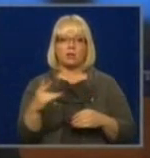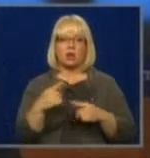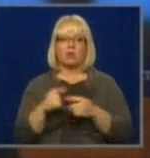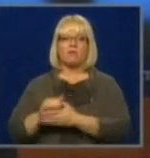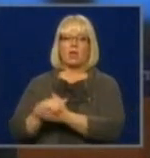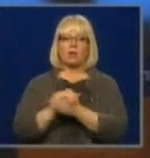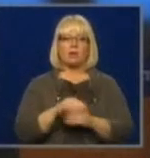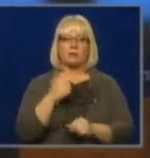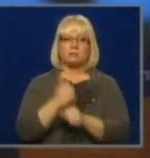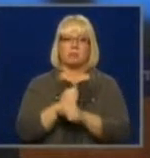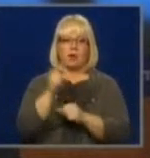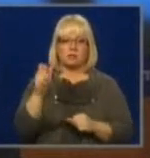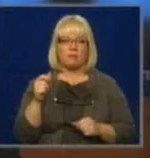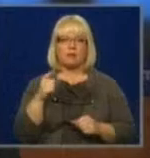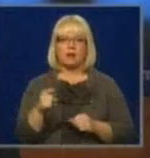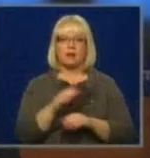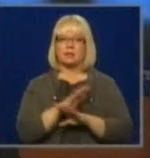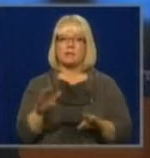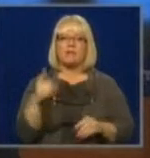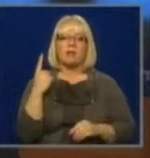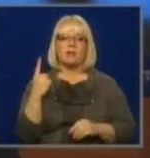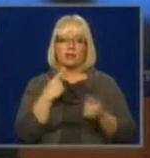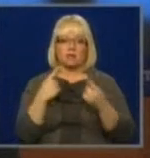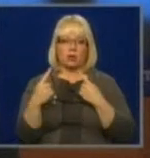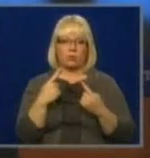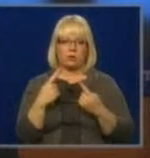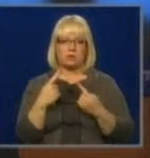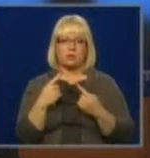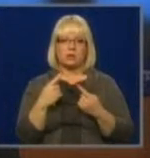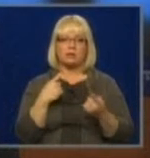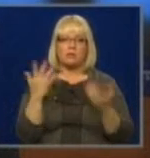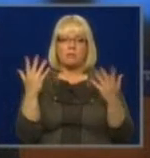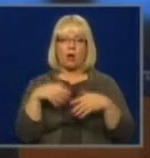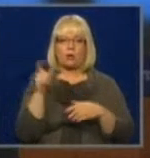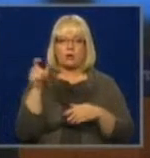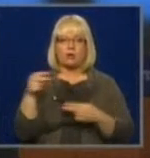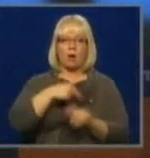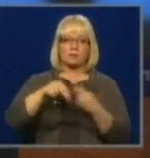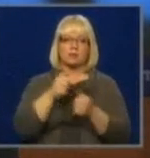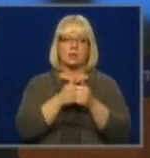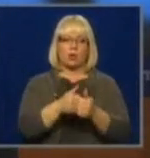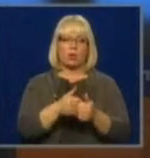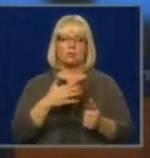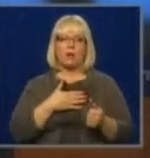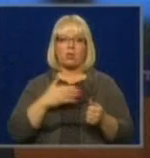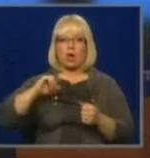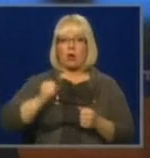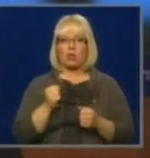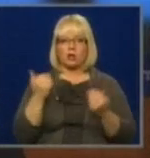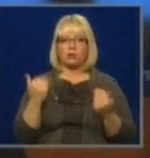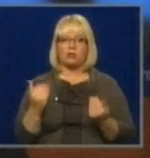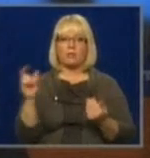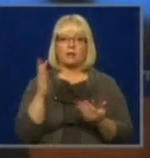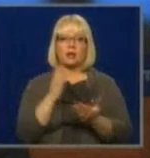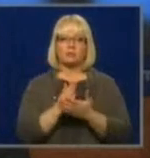partijas un vienotības pārstāvi, bet tās nebija vienīgās sarunas. Politīķi apspriedējumi sako man kolēģi Madara Līcīti šobrīd.